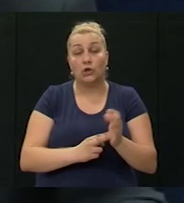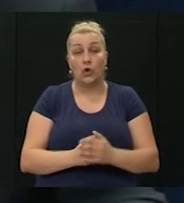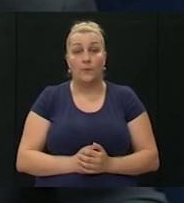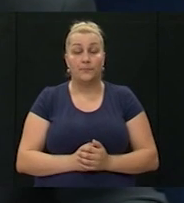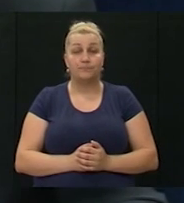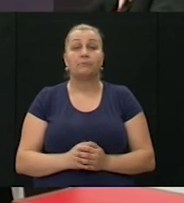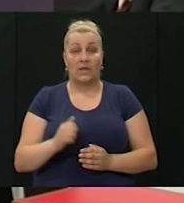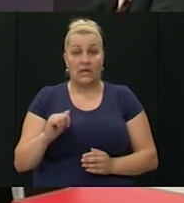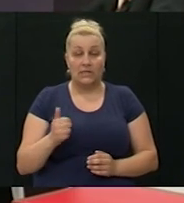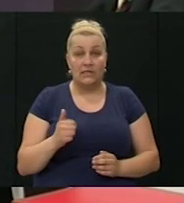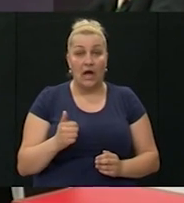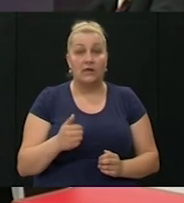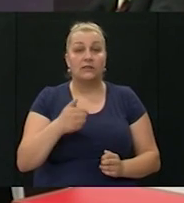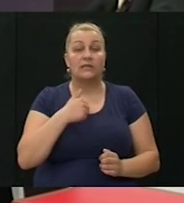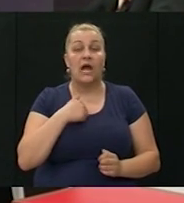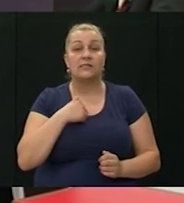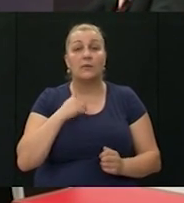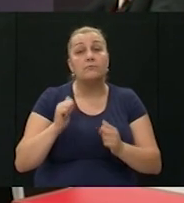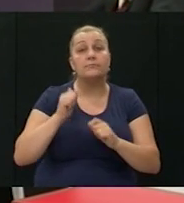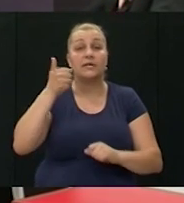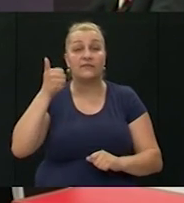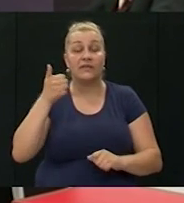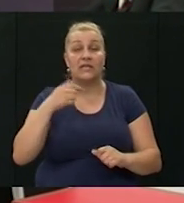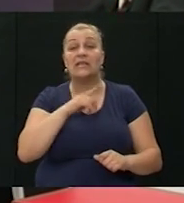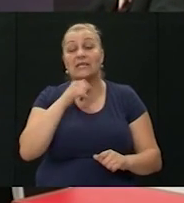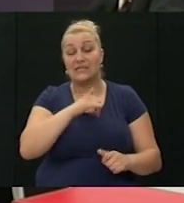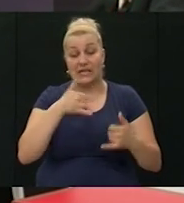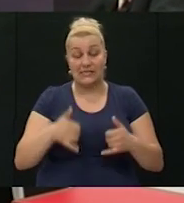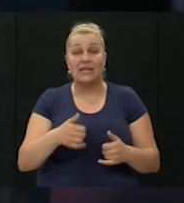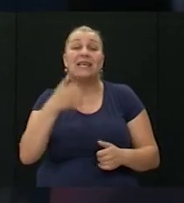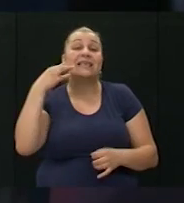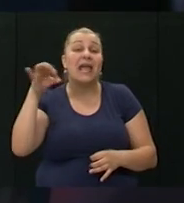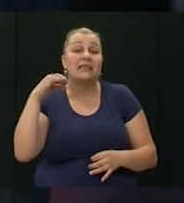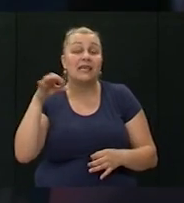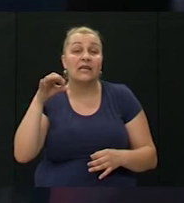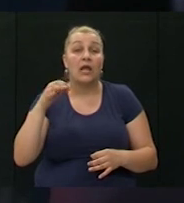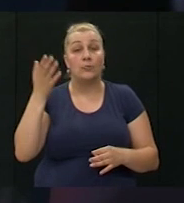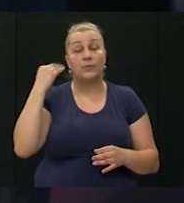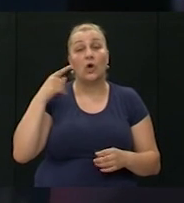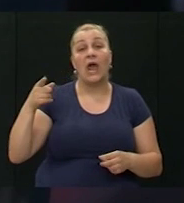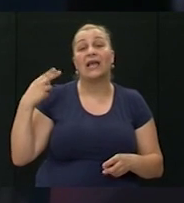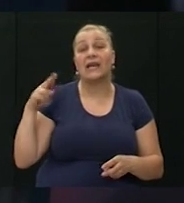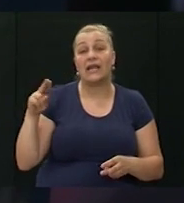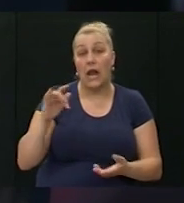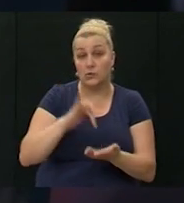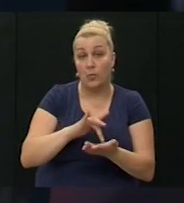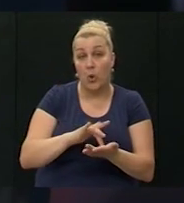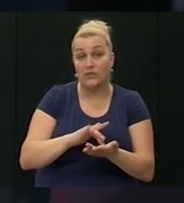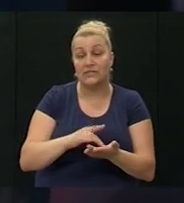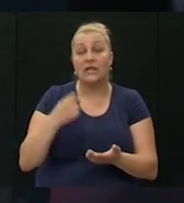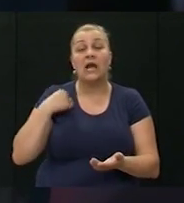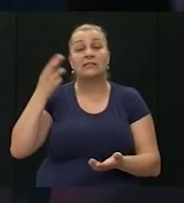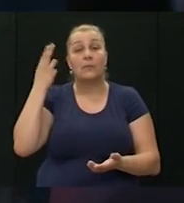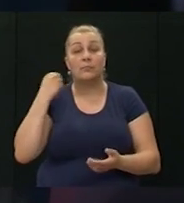se ne varam Da ja sam prvi i za sada jedini bio na generalnskoj poziciji bio sam